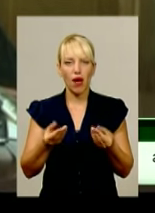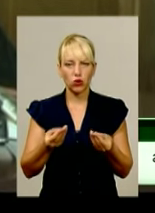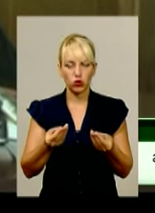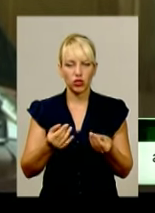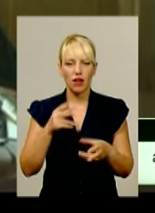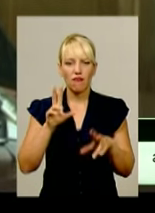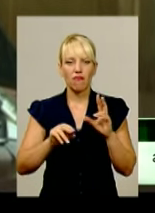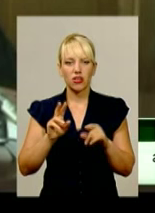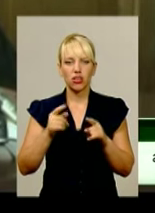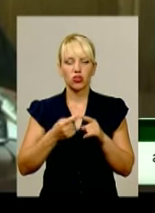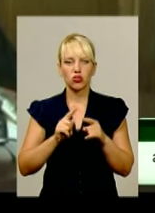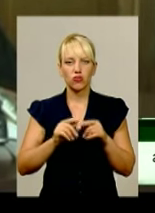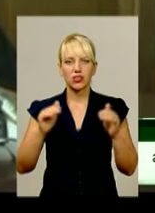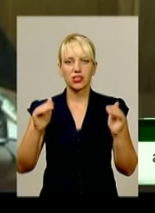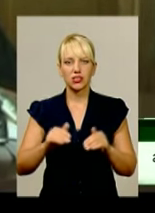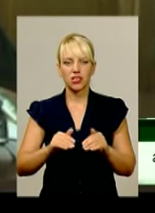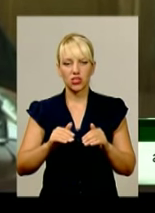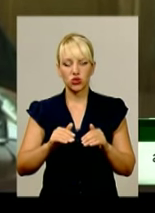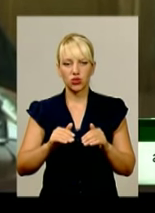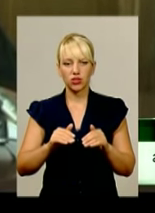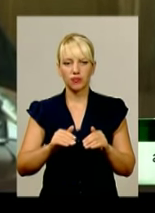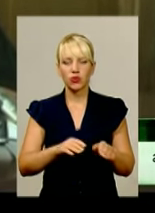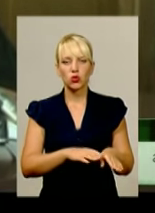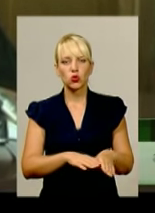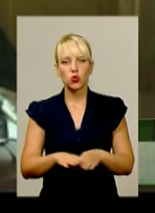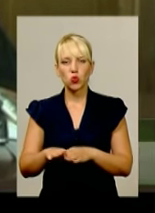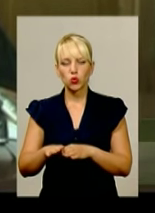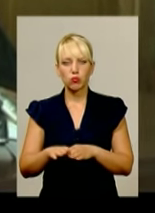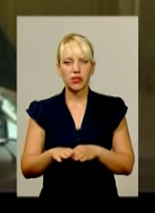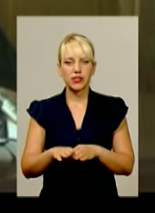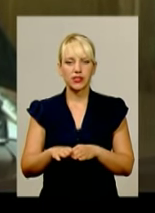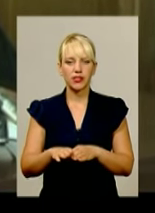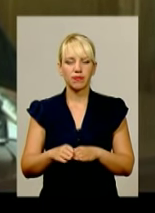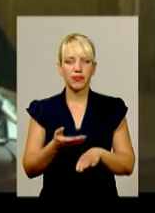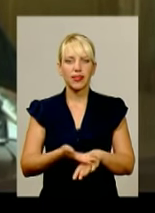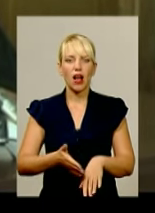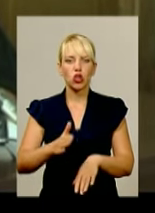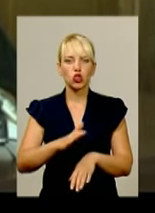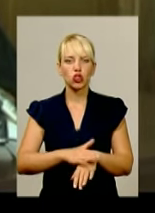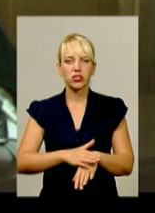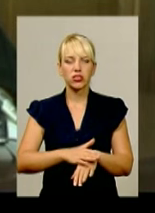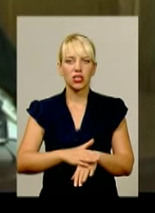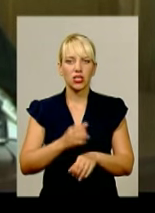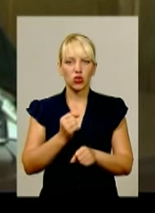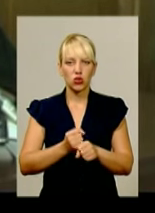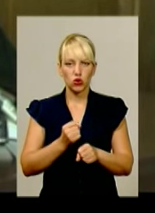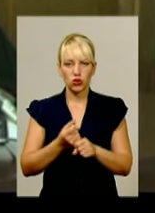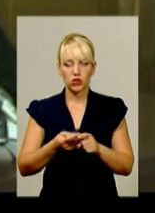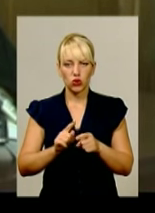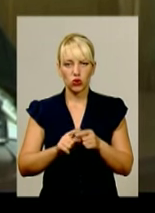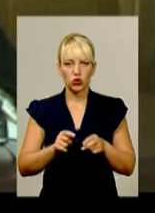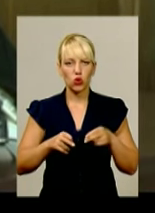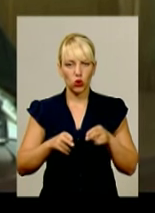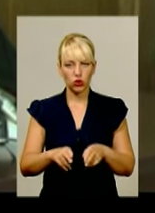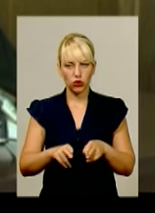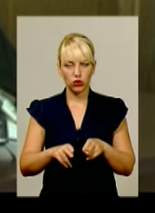Вважаю, що вони значно знижують ступінь тяжкості вчениного, боїм підзахисного злочину.